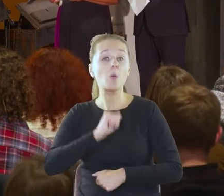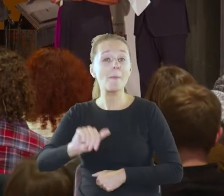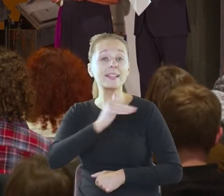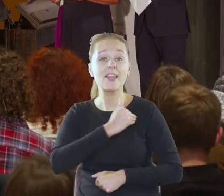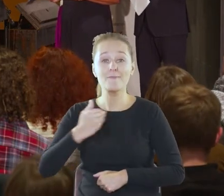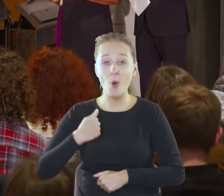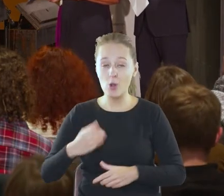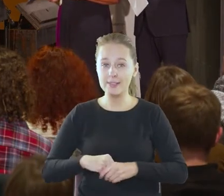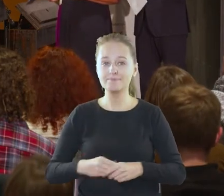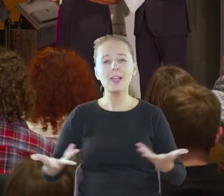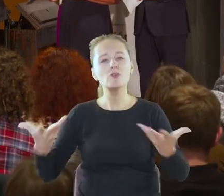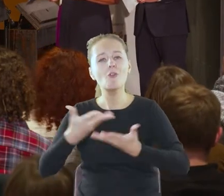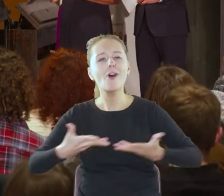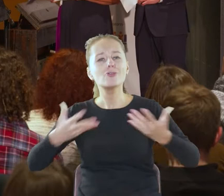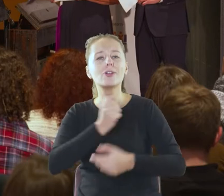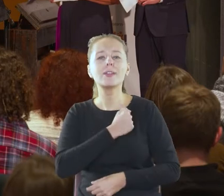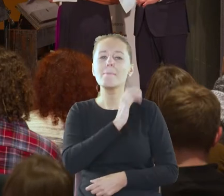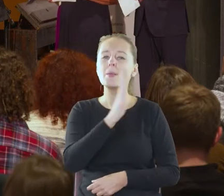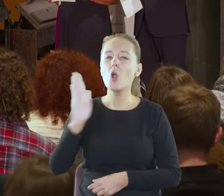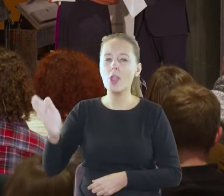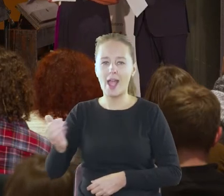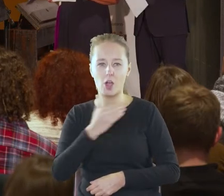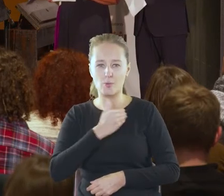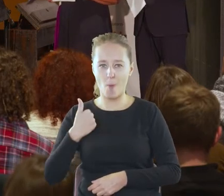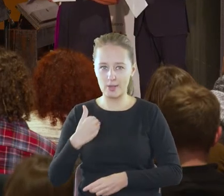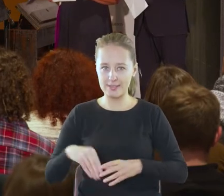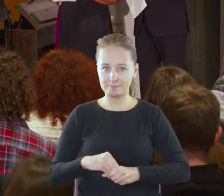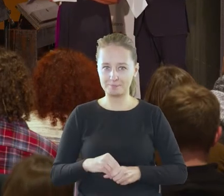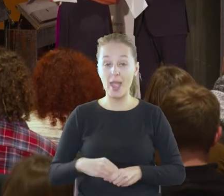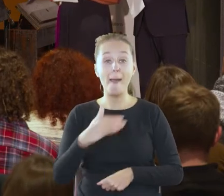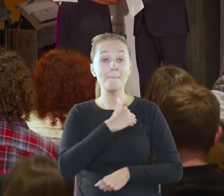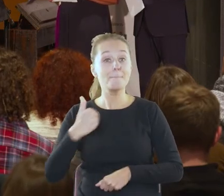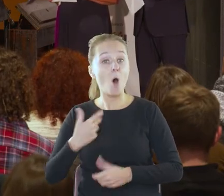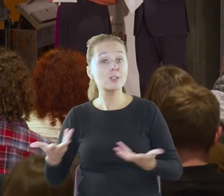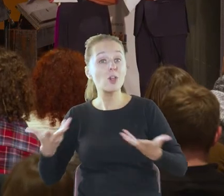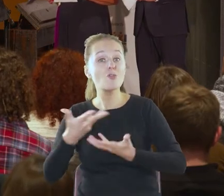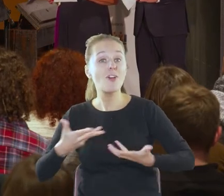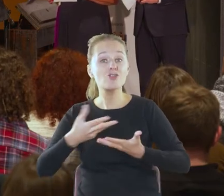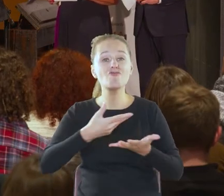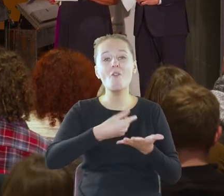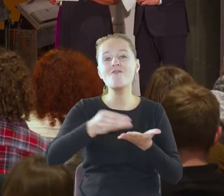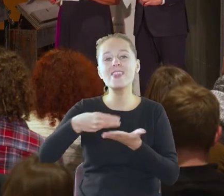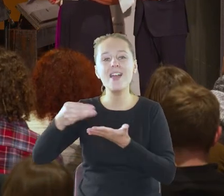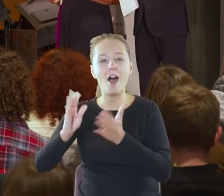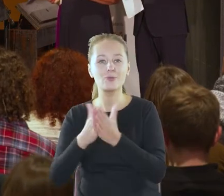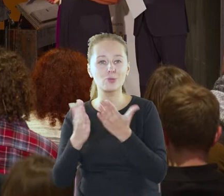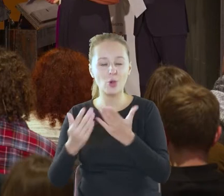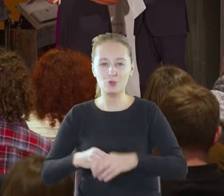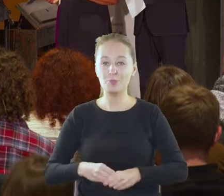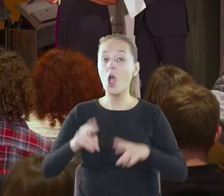Polsce, Stowarzyszenie Bibliotekarzy Polskich, Polskie Towarzystwo Wydawców Książek,